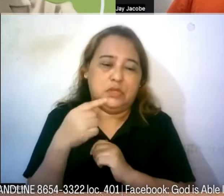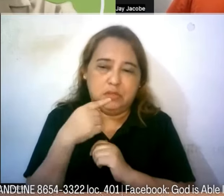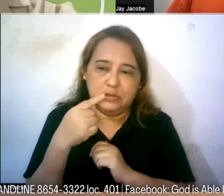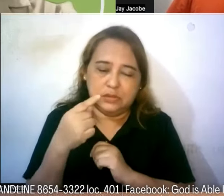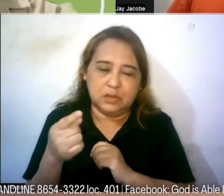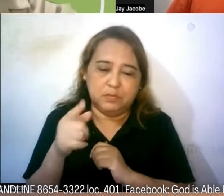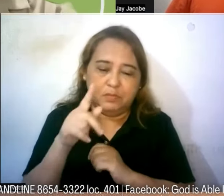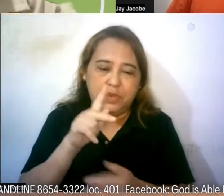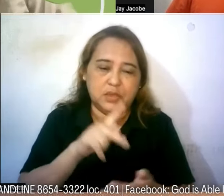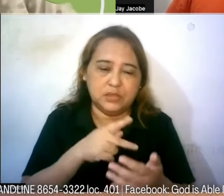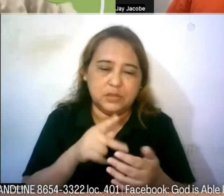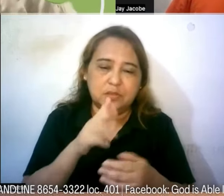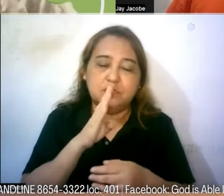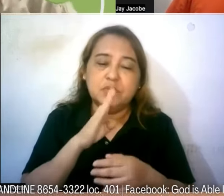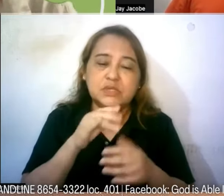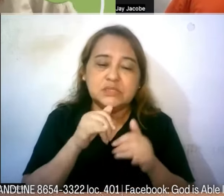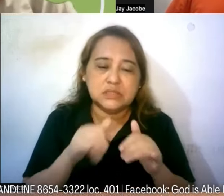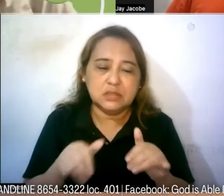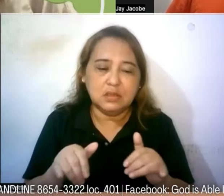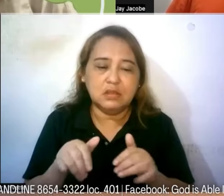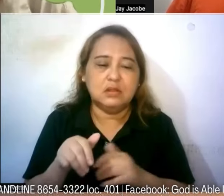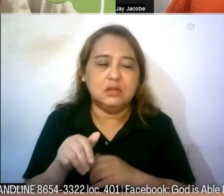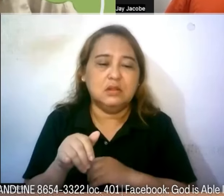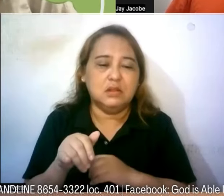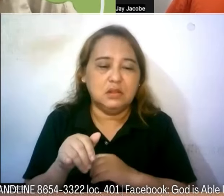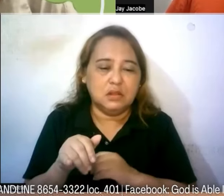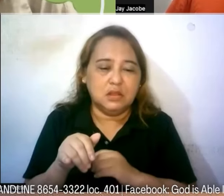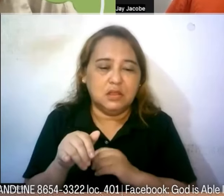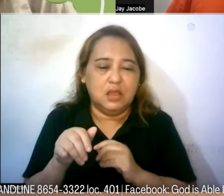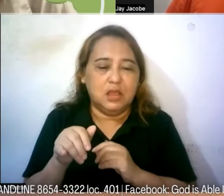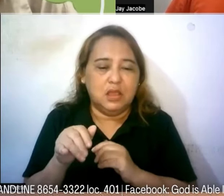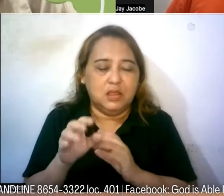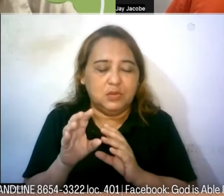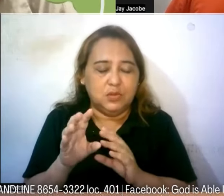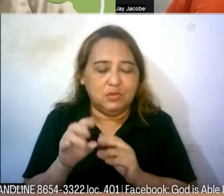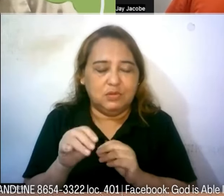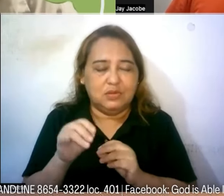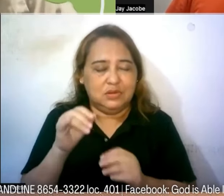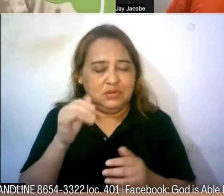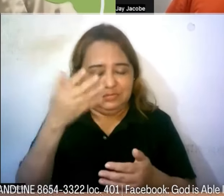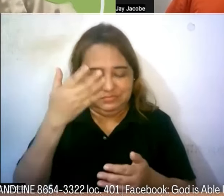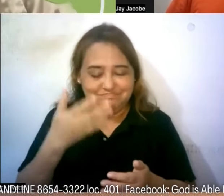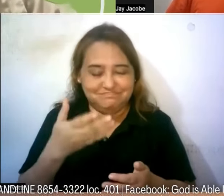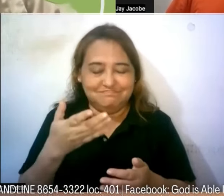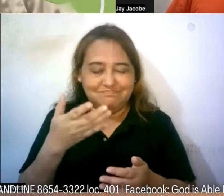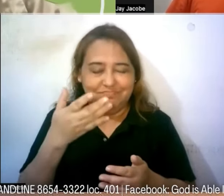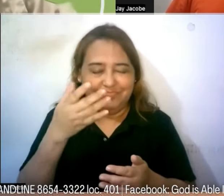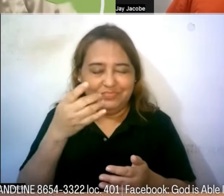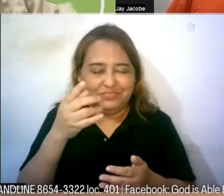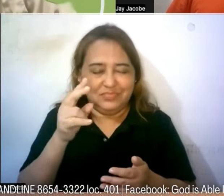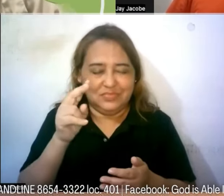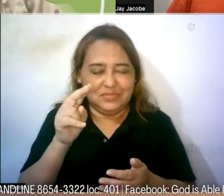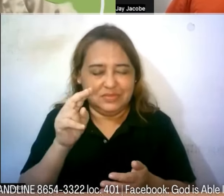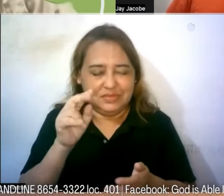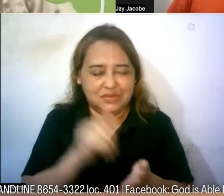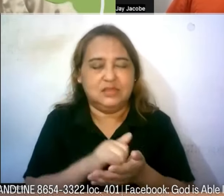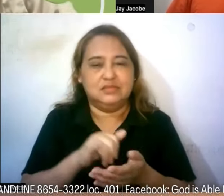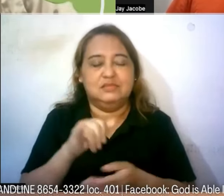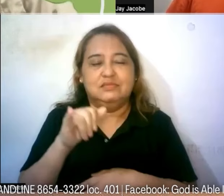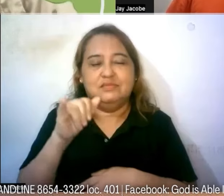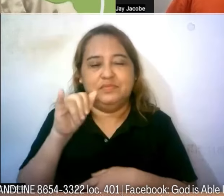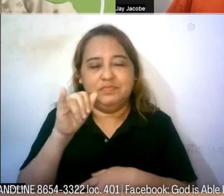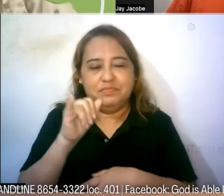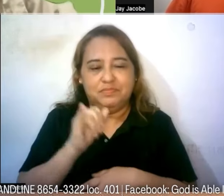sa Psalms be still and know thy I am God yun lang po ang maging kalakasan natin na siya ang Diyos na